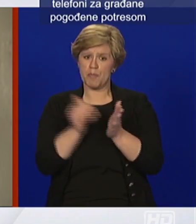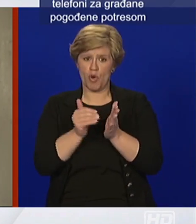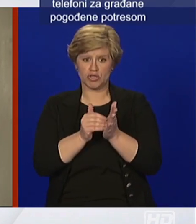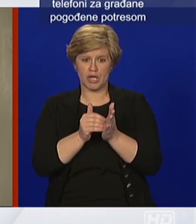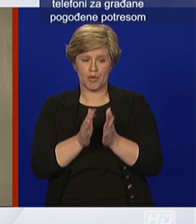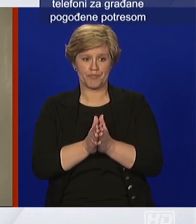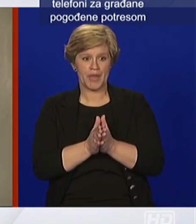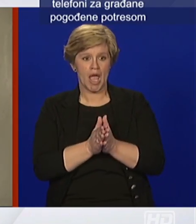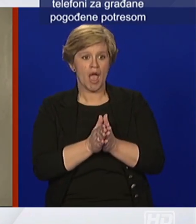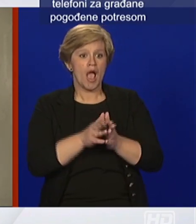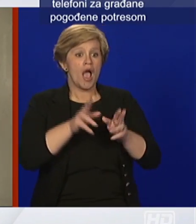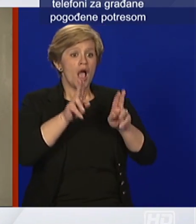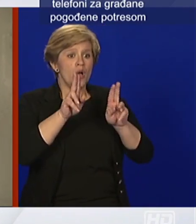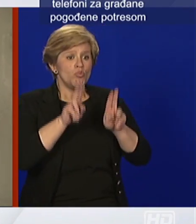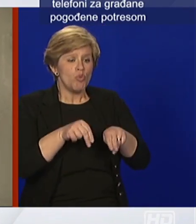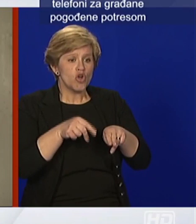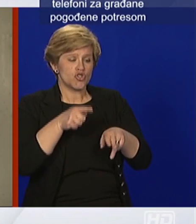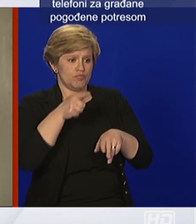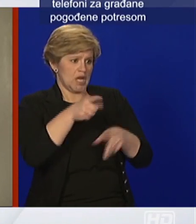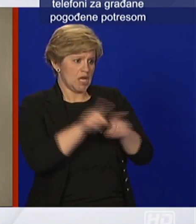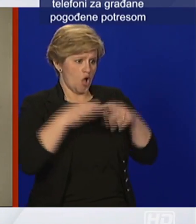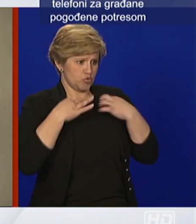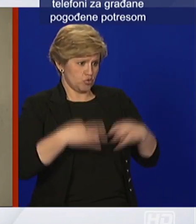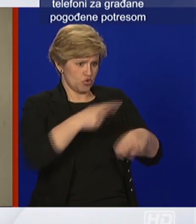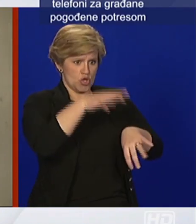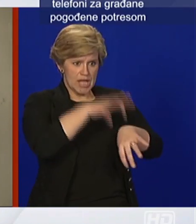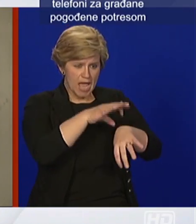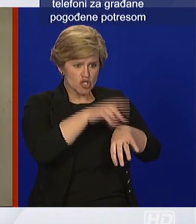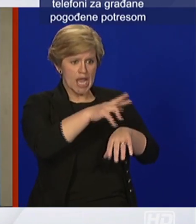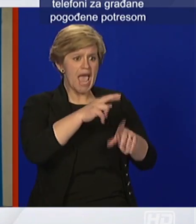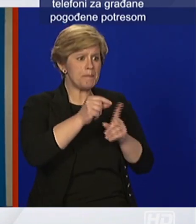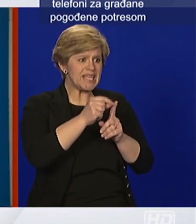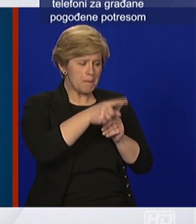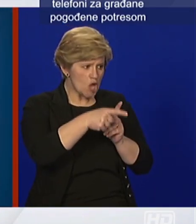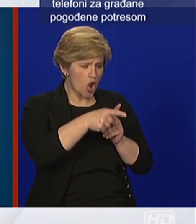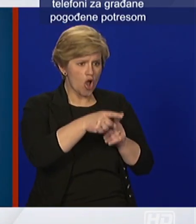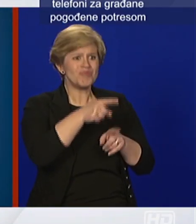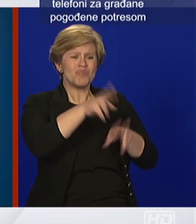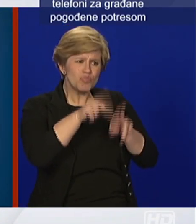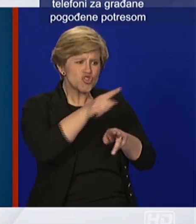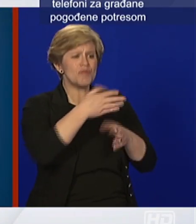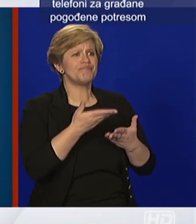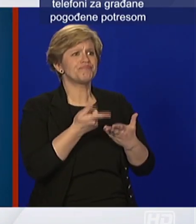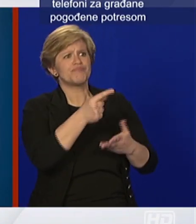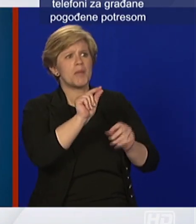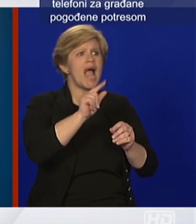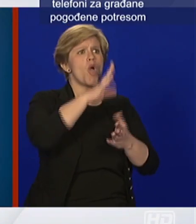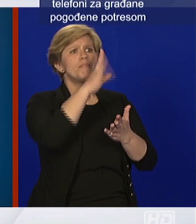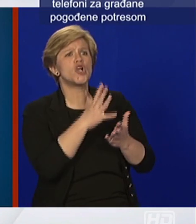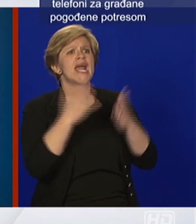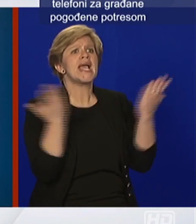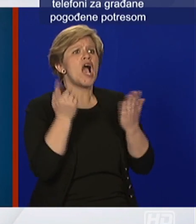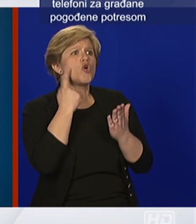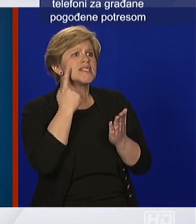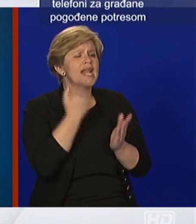Možete li nam kao epidemiolog ocijeniti našu krivu ljurasta broja oboljelih s obzirom na